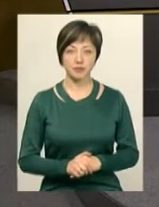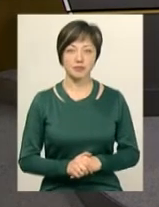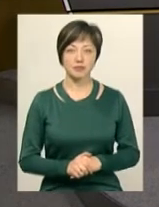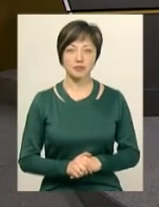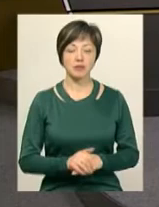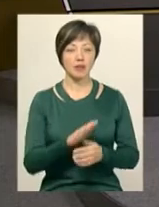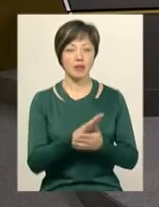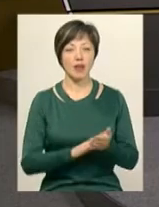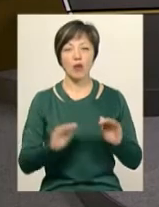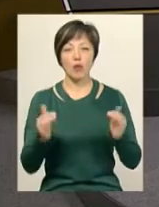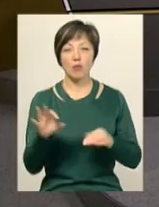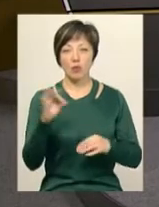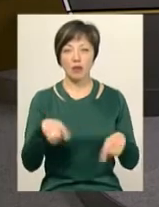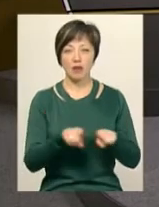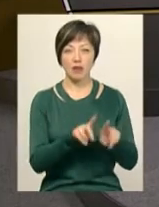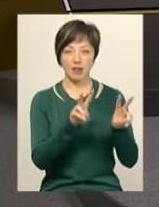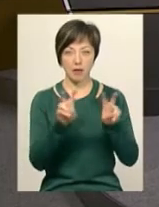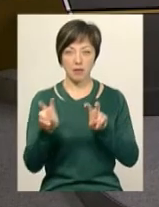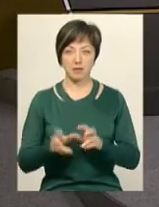Далі коротко про такі теми.